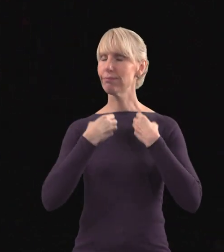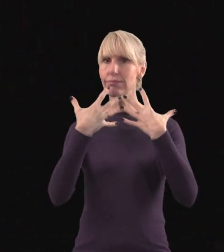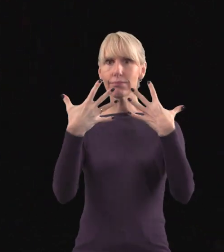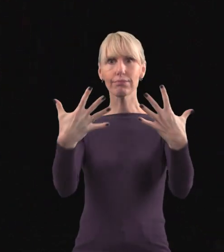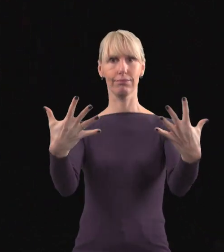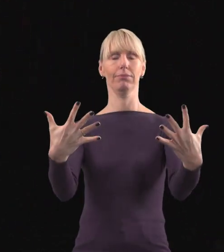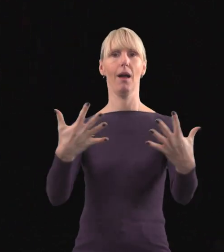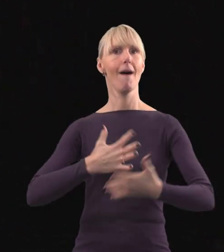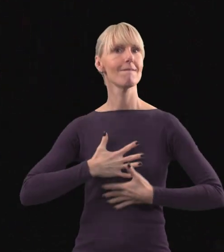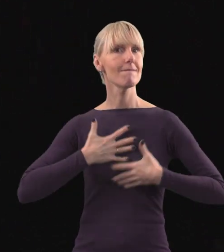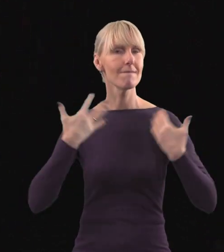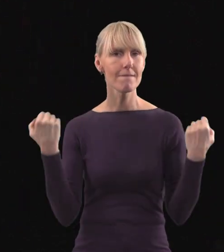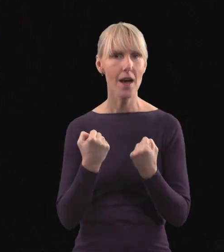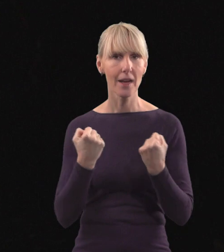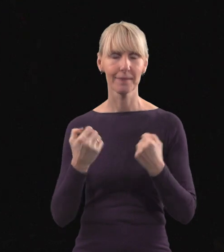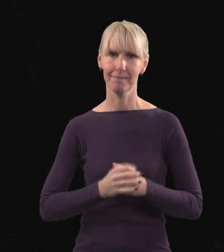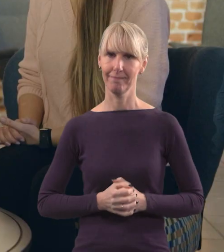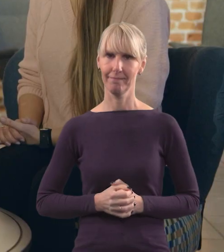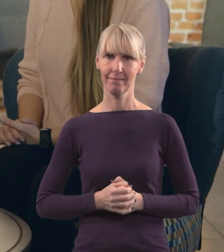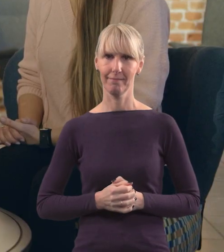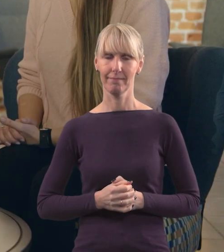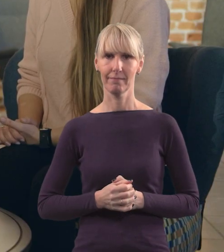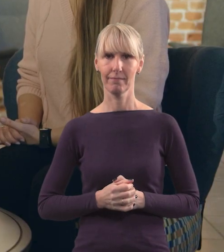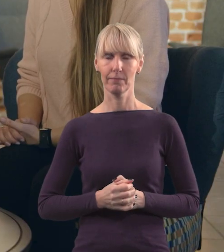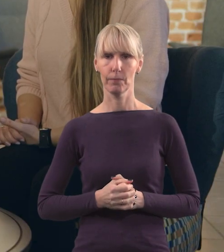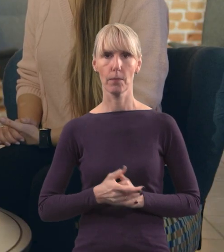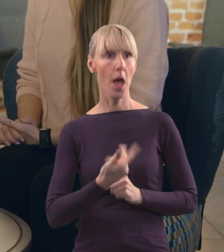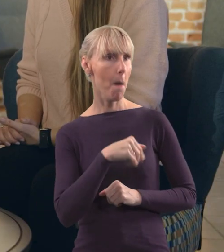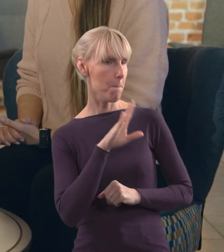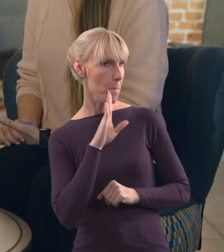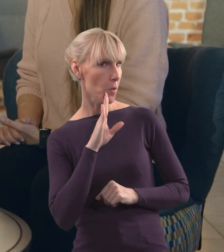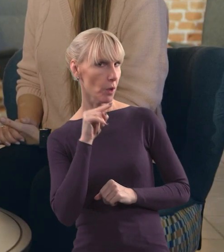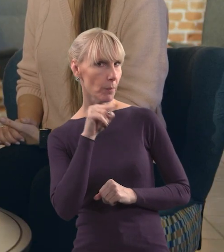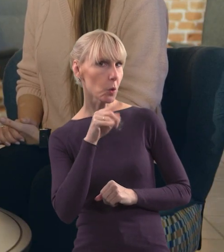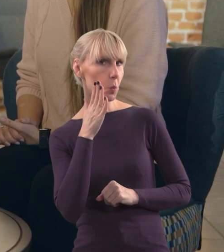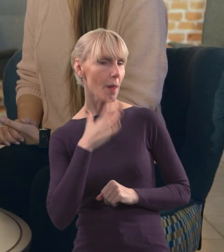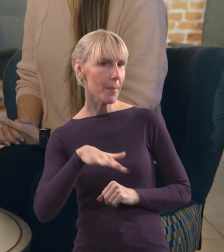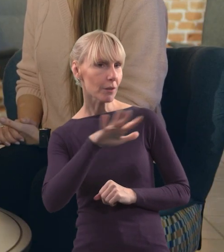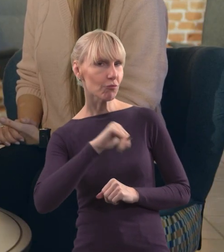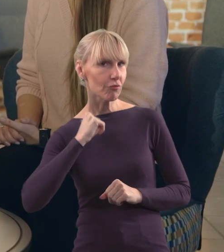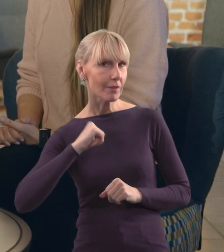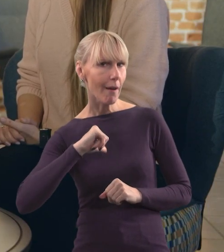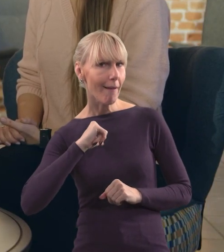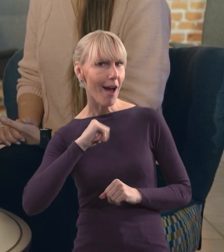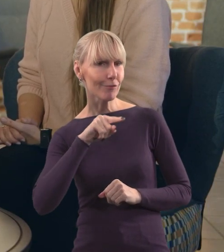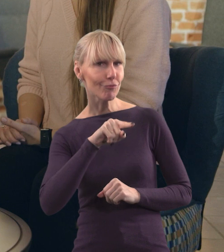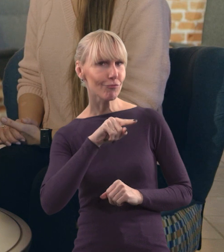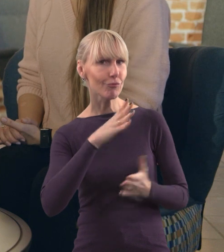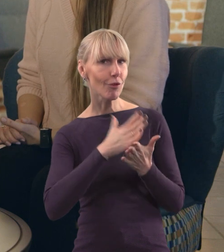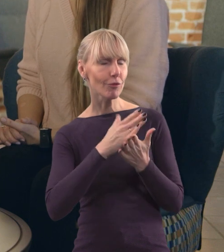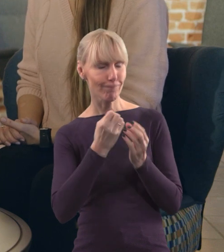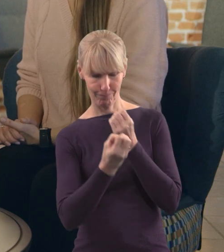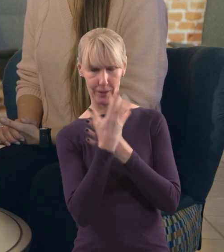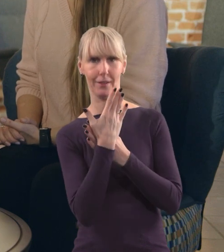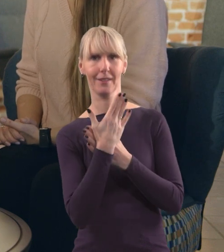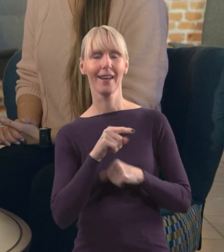sposób zdecydowany wzbogaca naszą ofertę. A podobno czeka tutaj na mieszkańców jeszcze niespodzianka. Jest miejsce